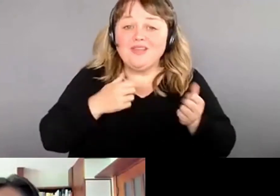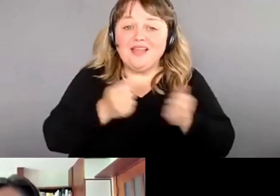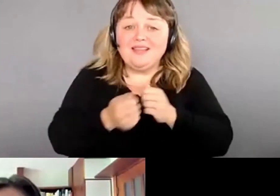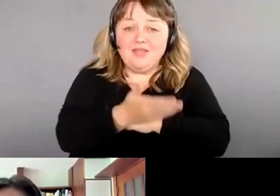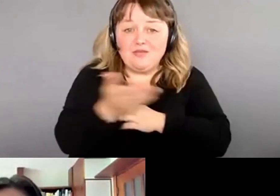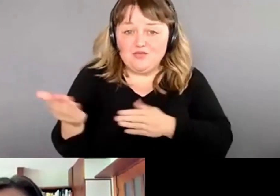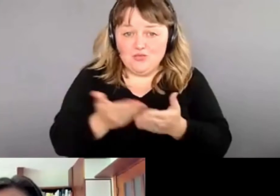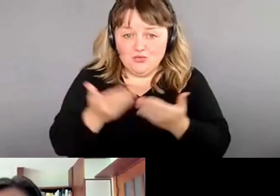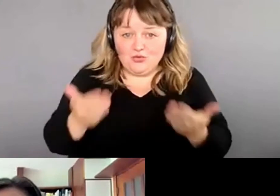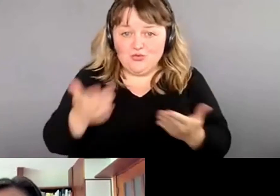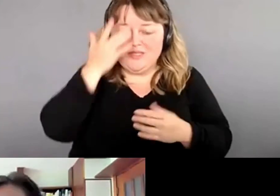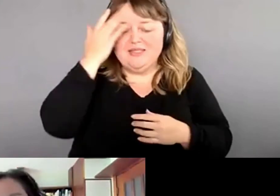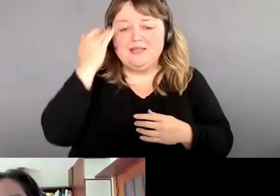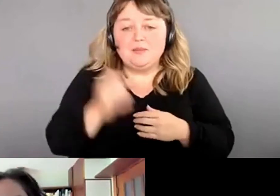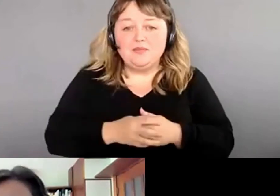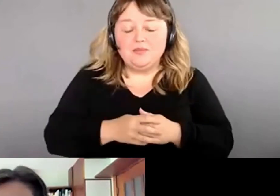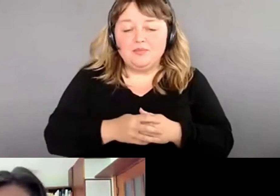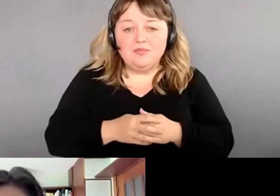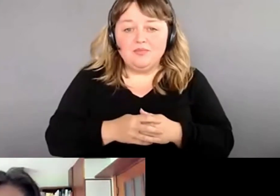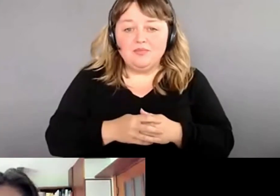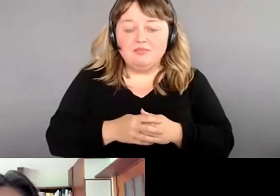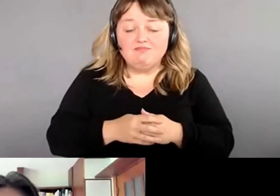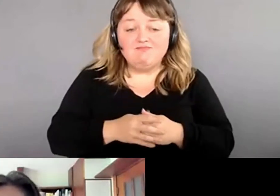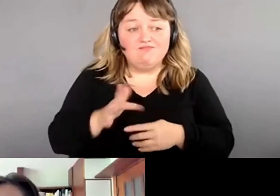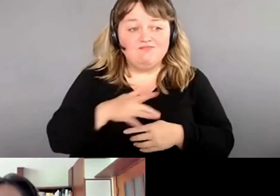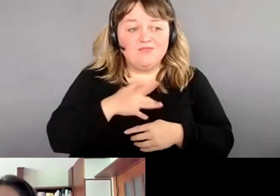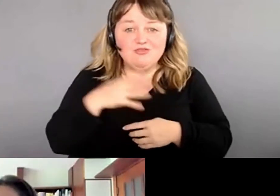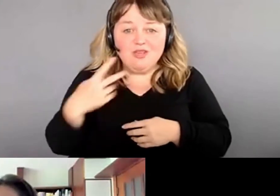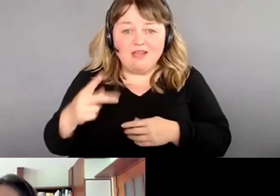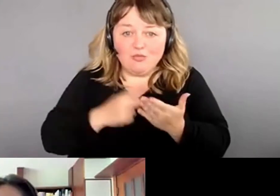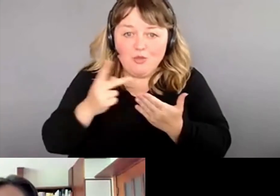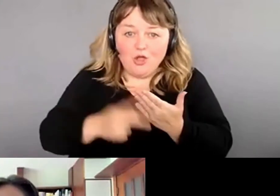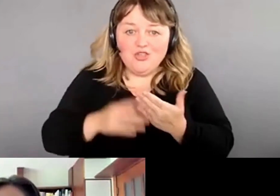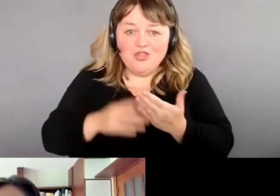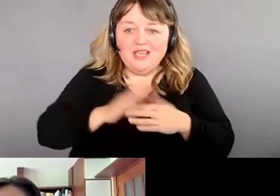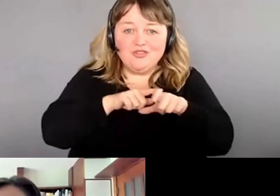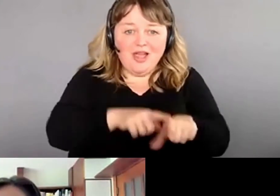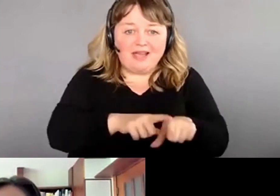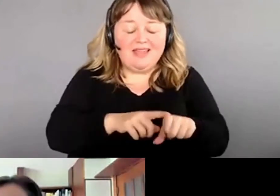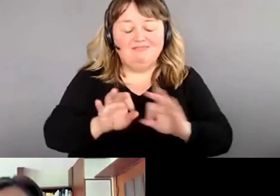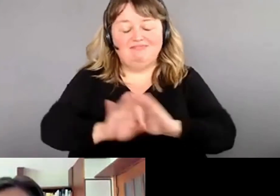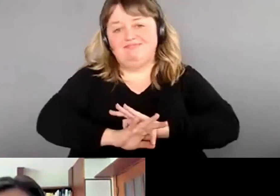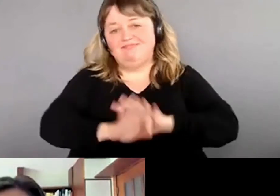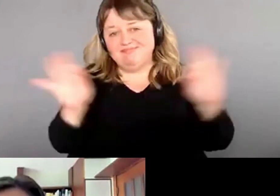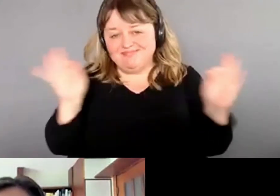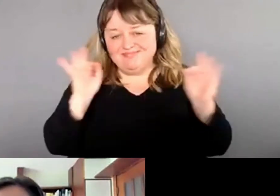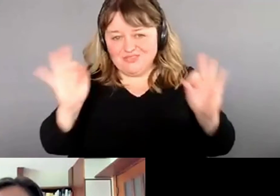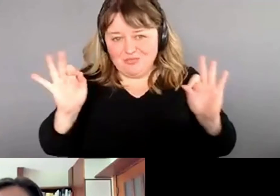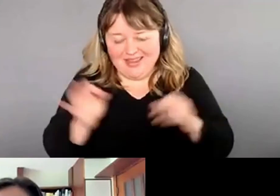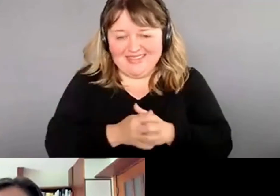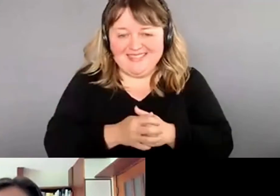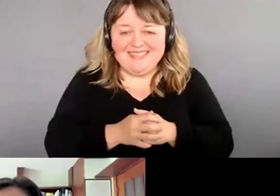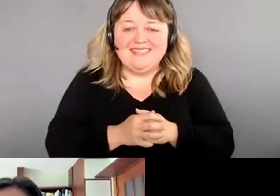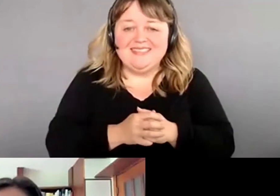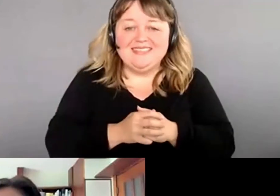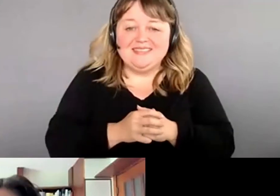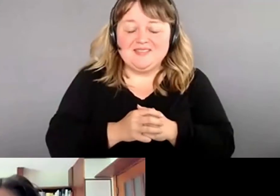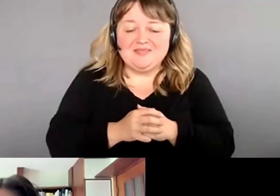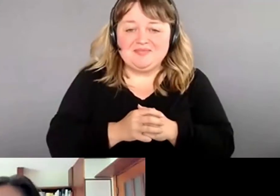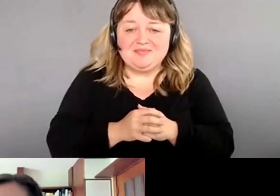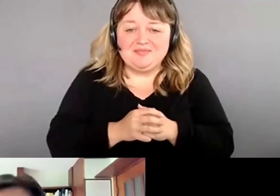aujourd'hui. Je trouve votre projet de culture de jardin extraordinaire. J'ai